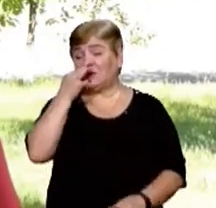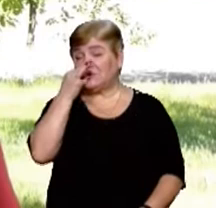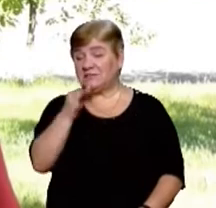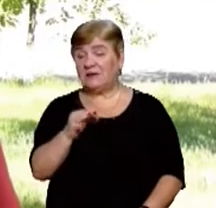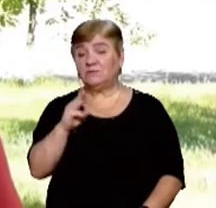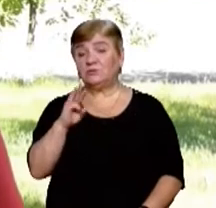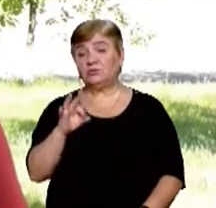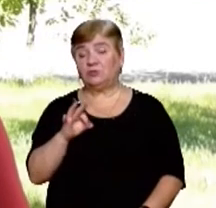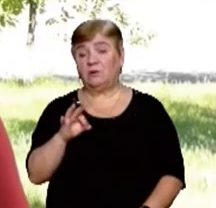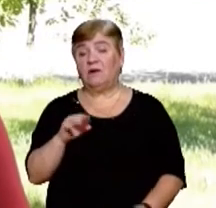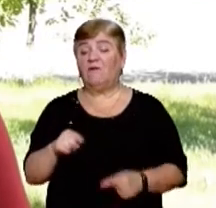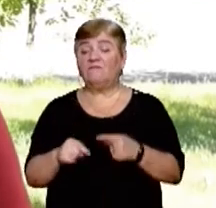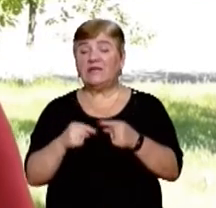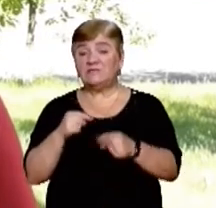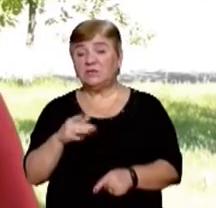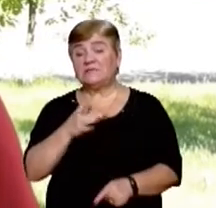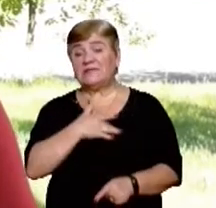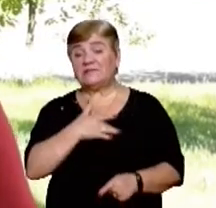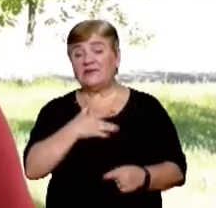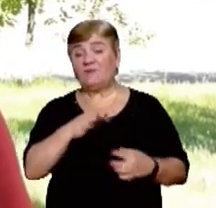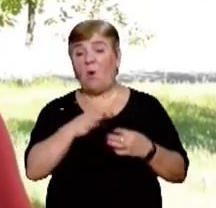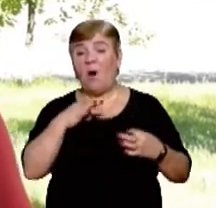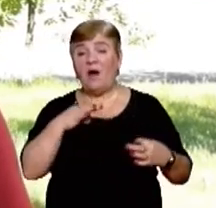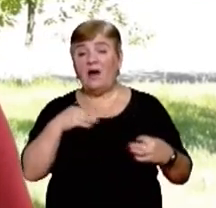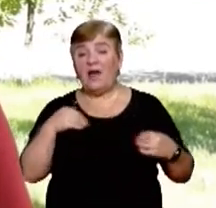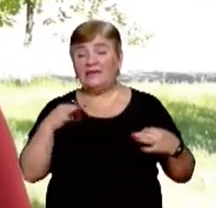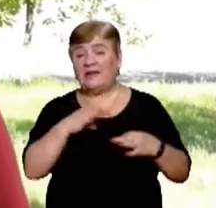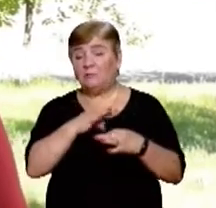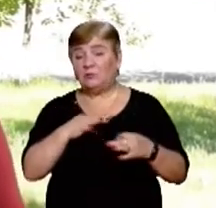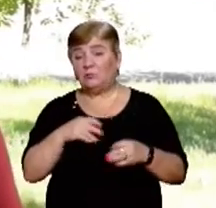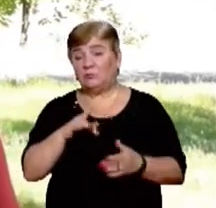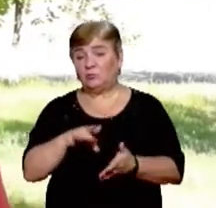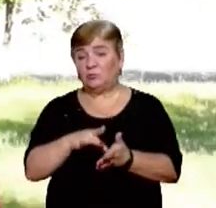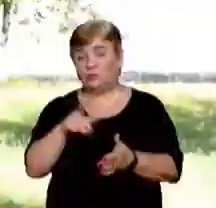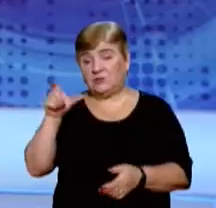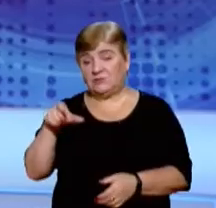внаслідок серцевого нападу турист помер.